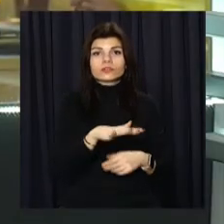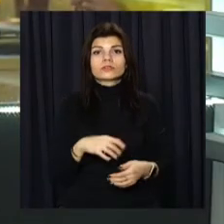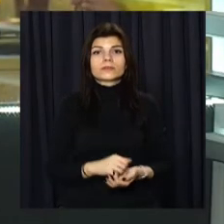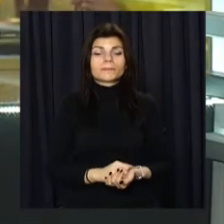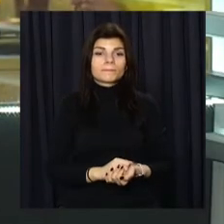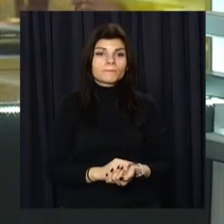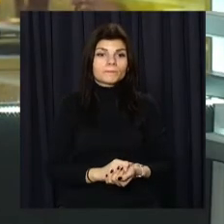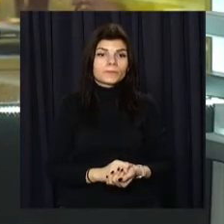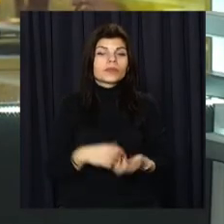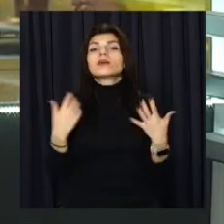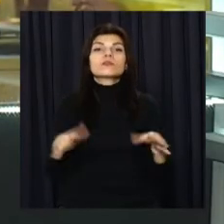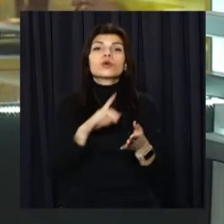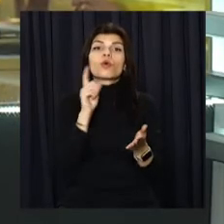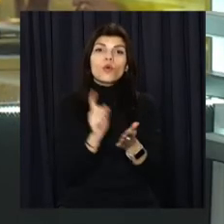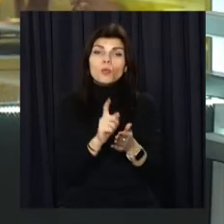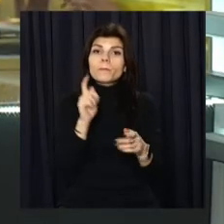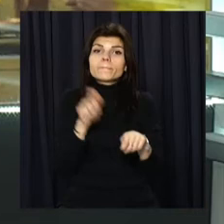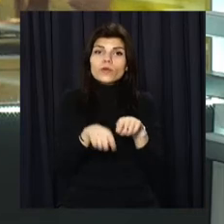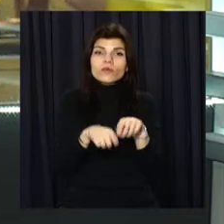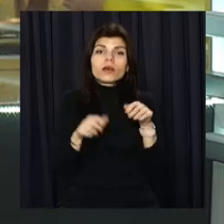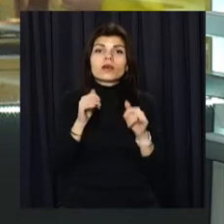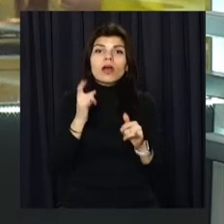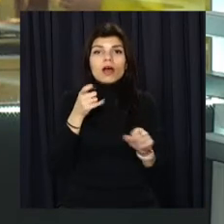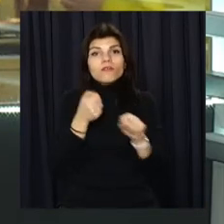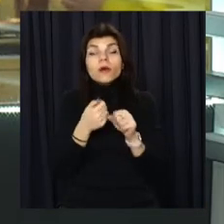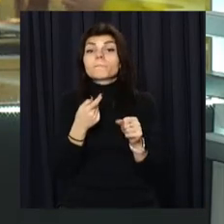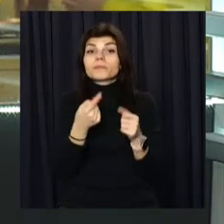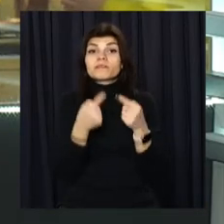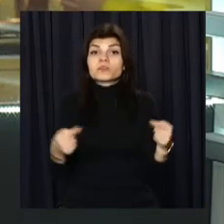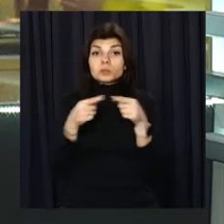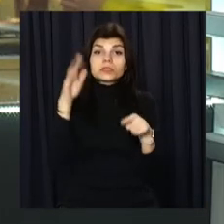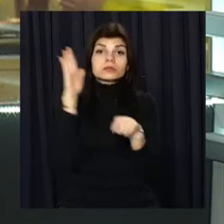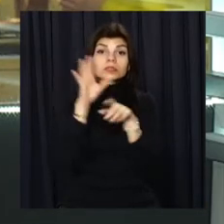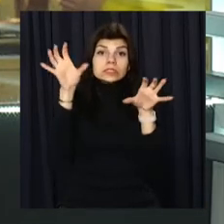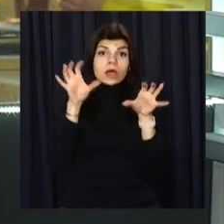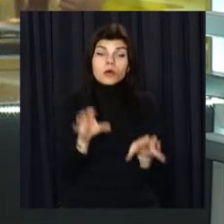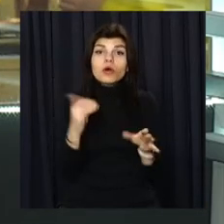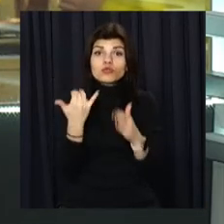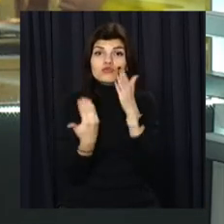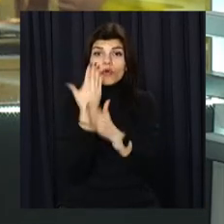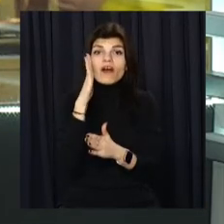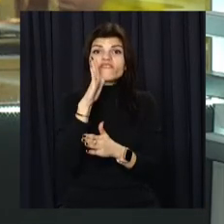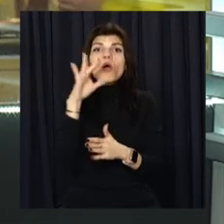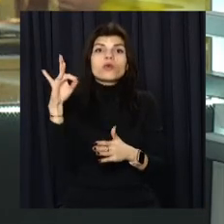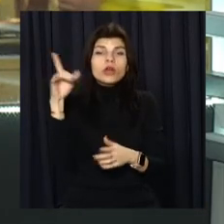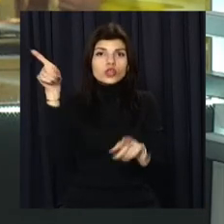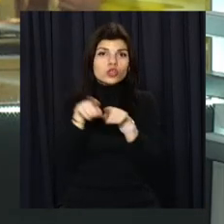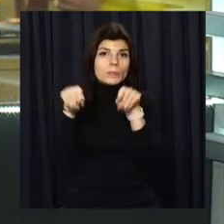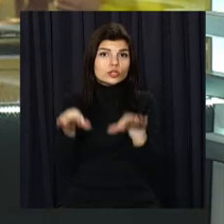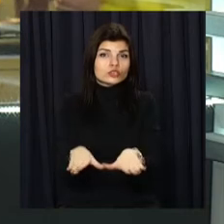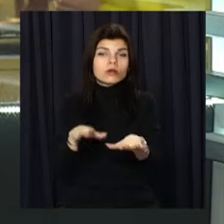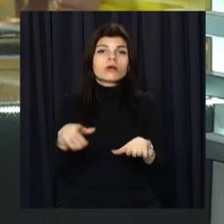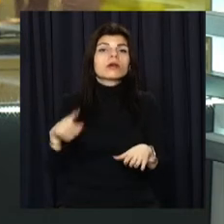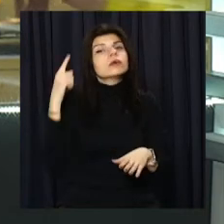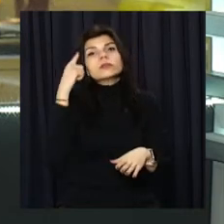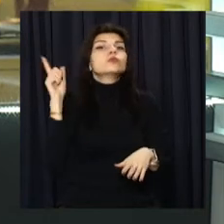Обов'язкова перевірка для учасників автотрощ. Відповідний законопроєкт заарестрували у Верховній Раді. Автори